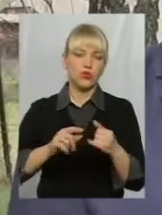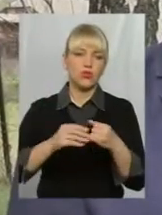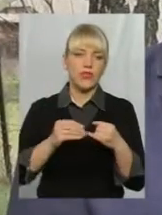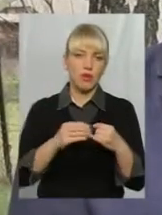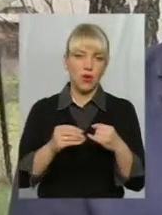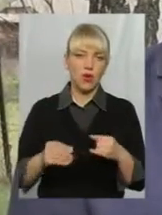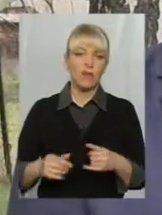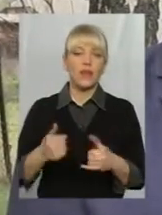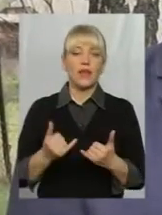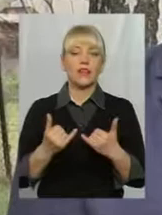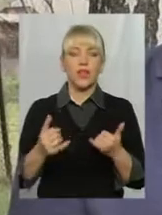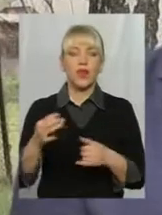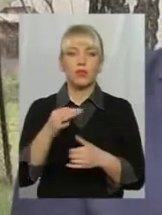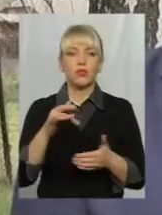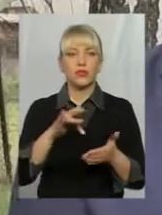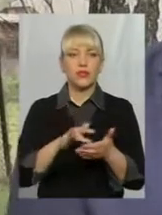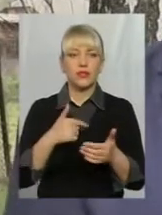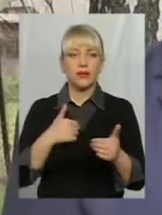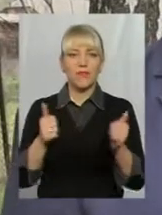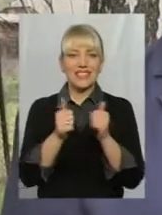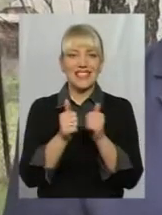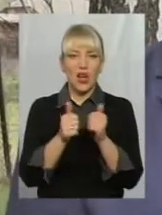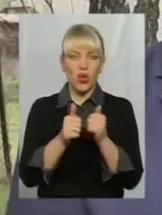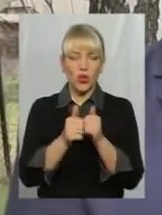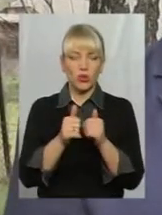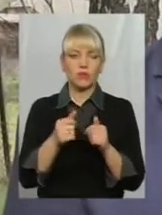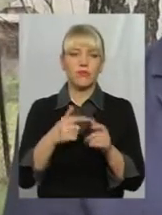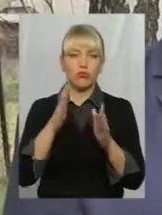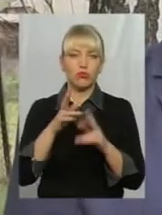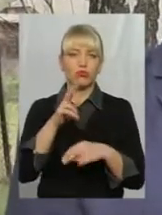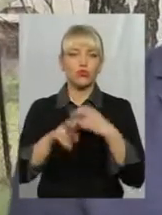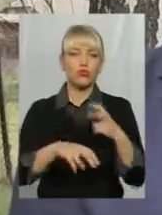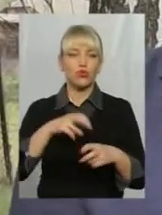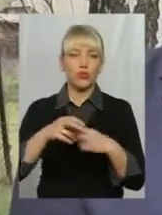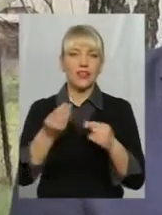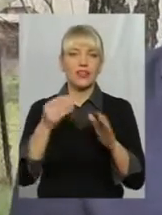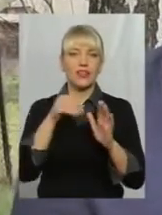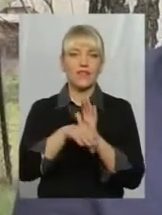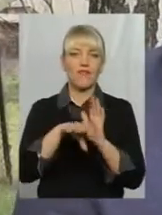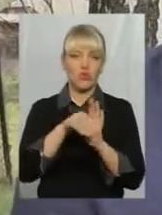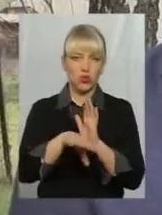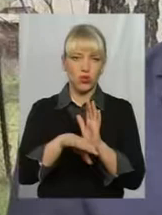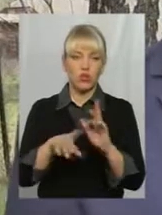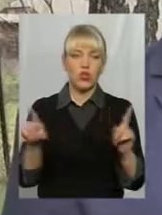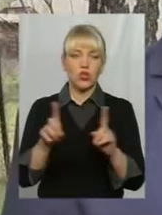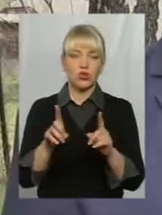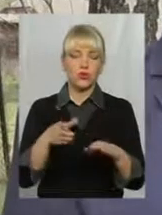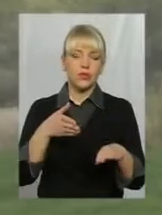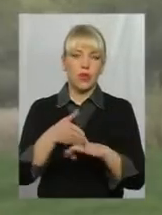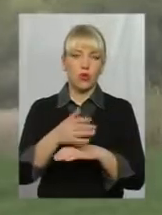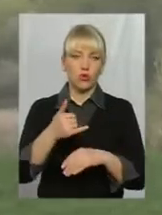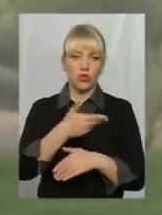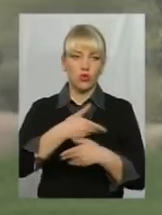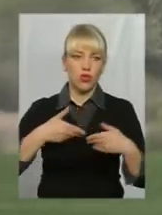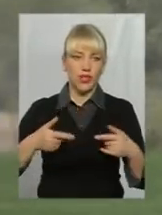що ми біля обласного центру близько знаходимося, будемо шукати інвесторів, що будуть заходити до нас.